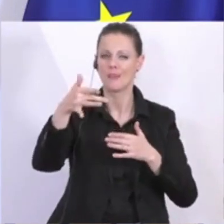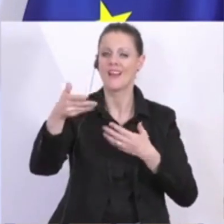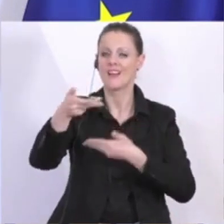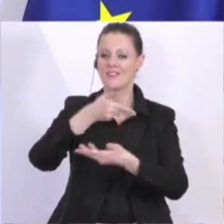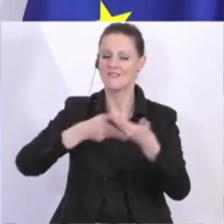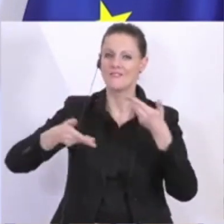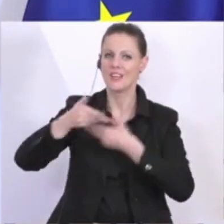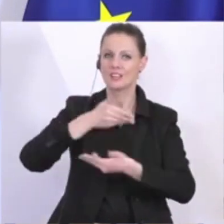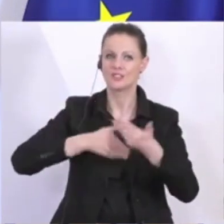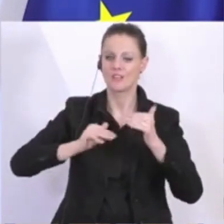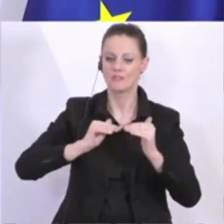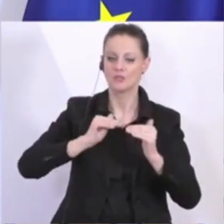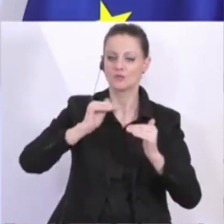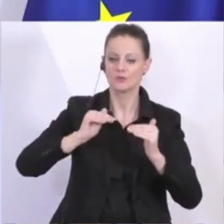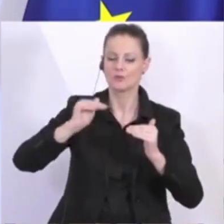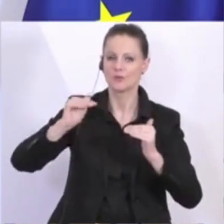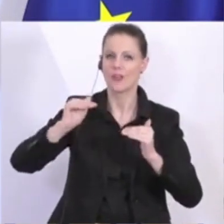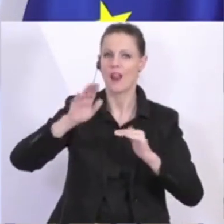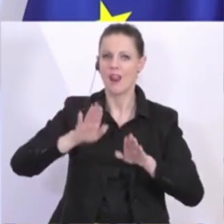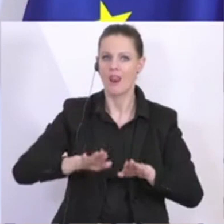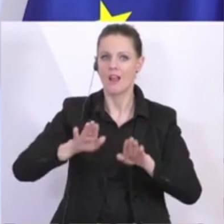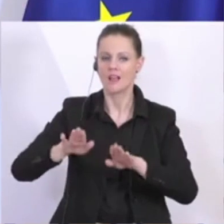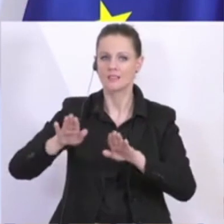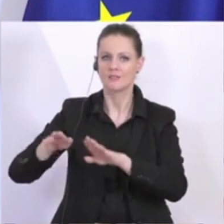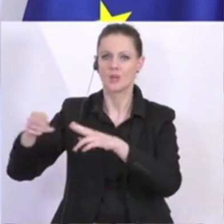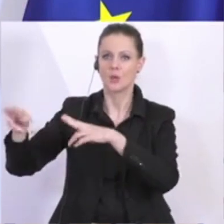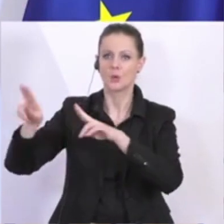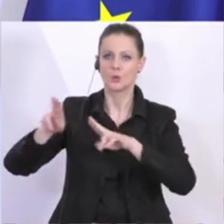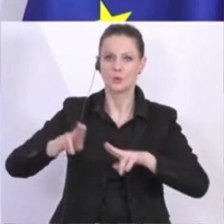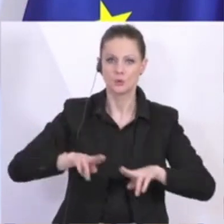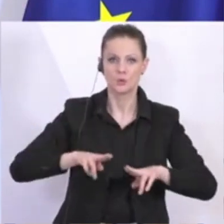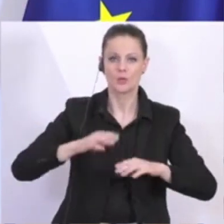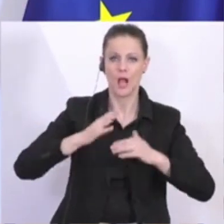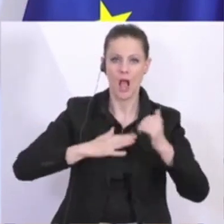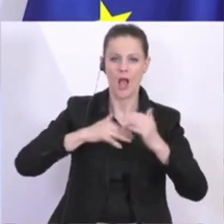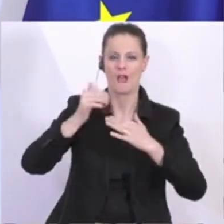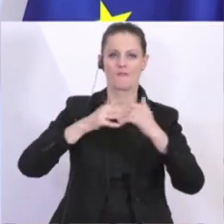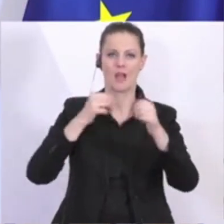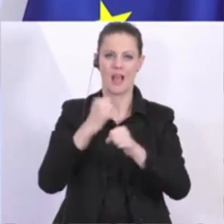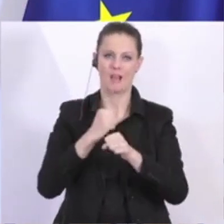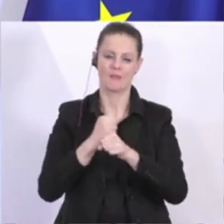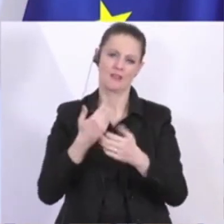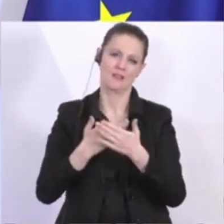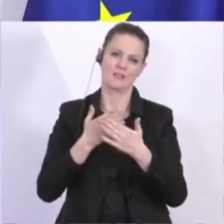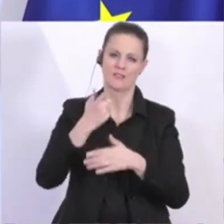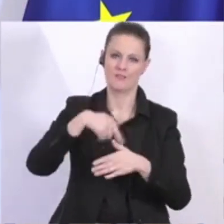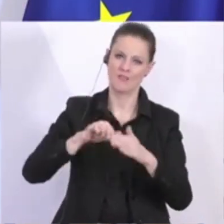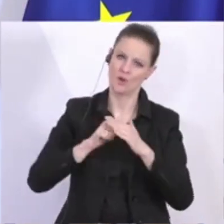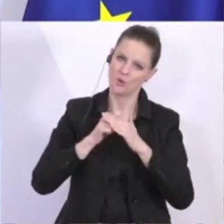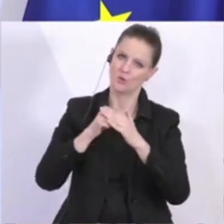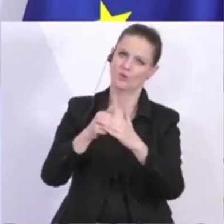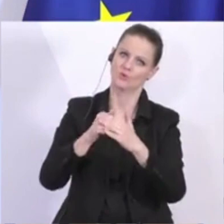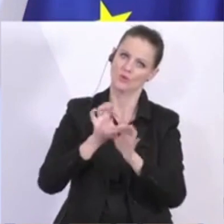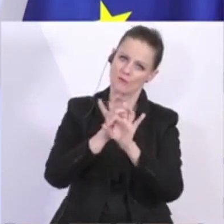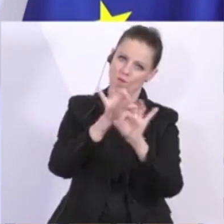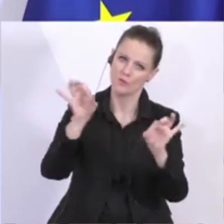Fahrt aufnehmen kann. Das ist unsere Aufgabe, unsere gemeinsame und dafür stehen wir an Ihrer Seite und für Sie und mit